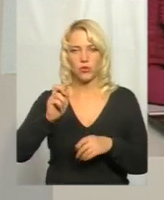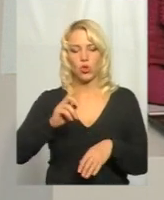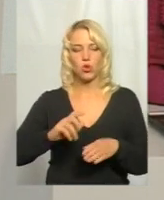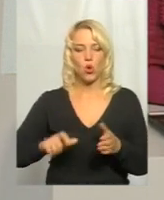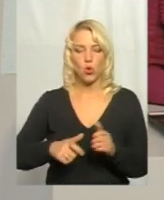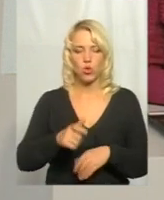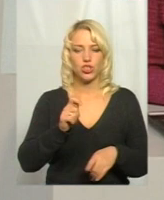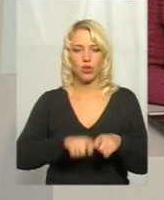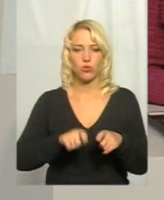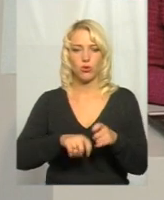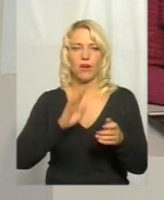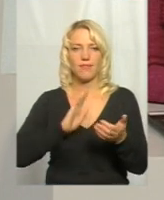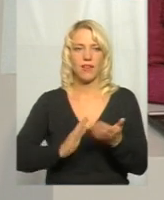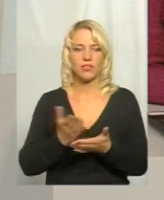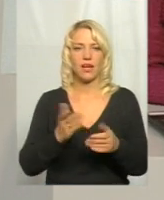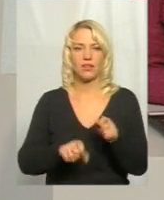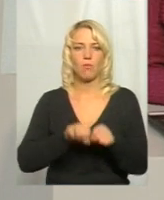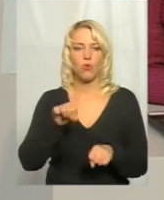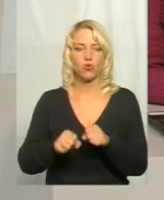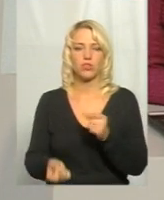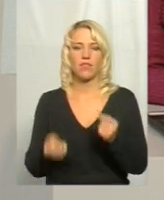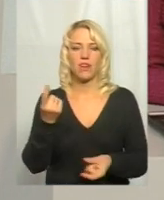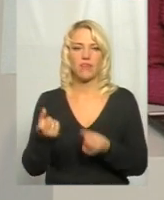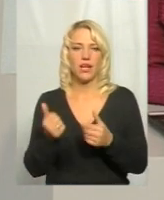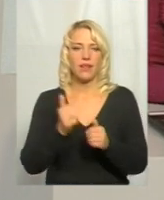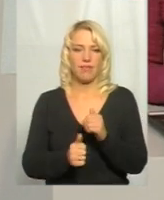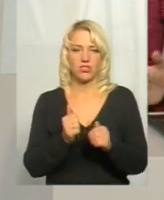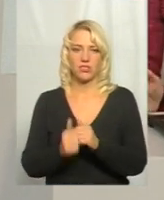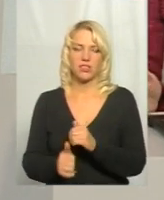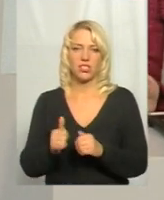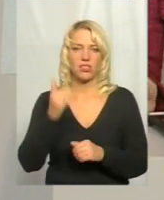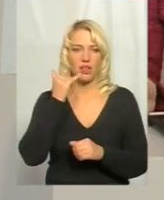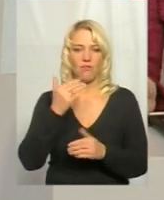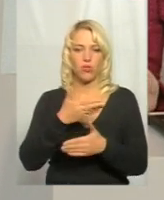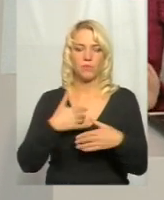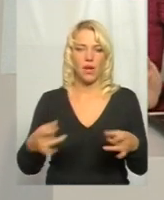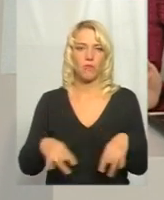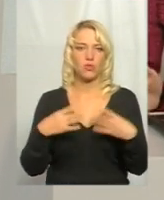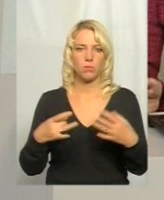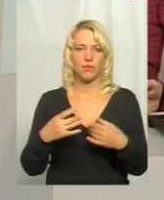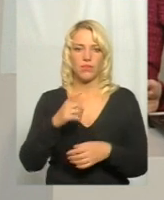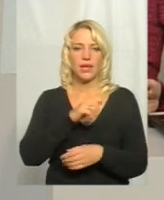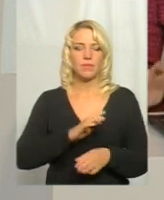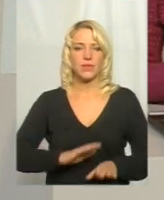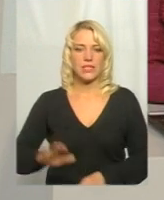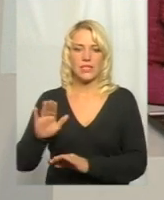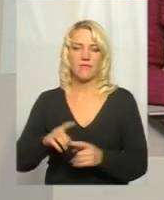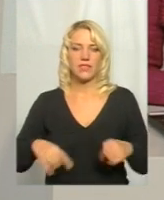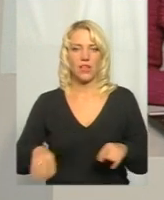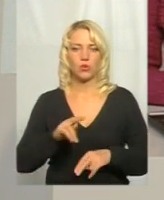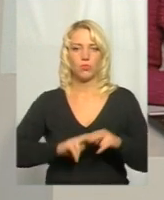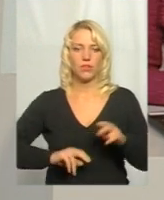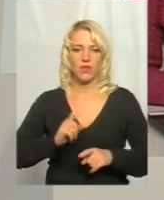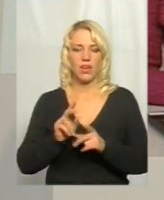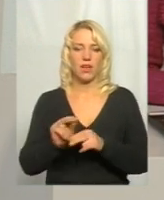контроль якості. Які порушення виявляють найчастіше? Телефоном нам розповів ЗАВ сектору будівництва, ремонту,